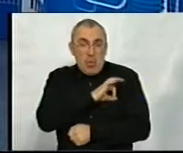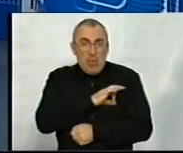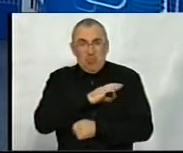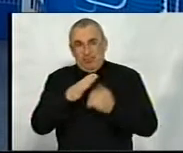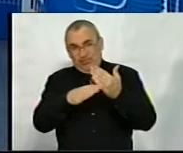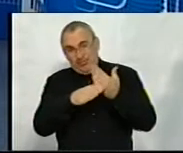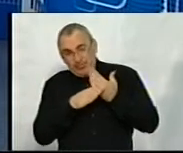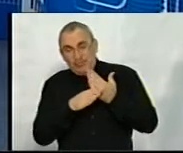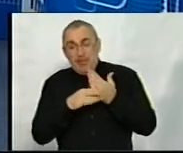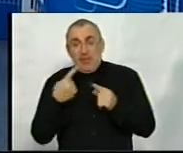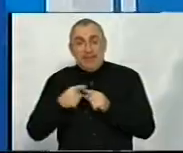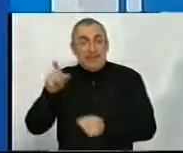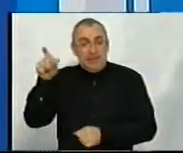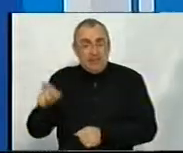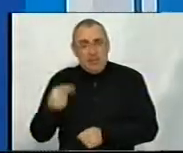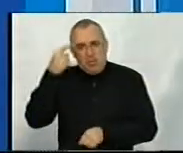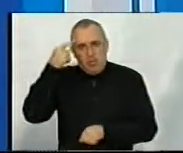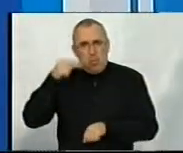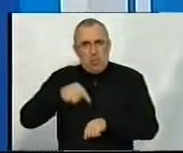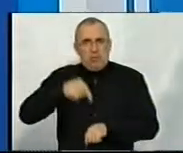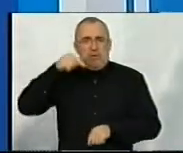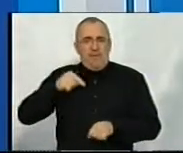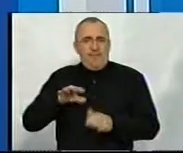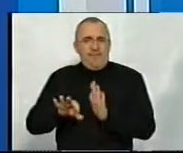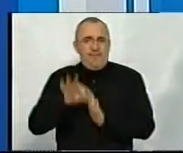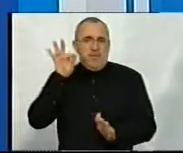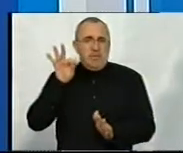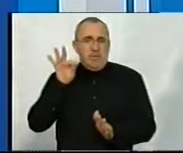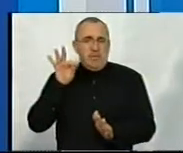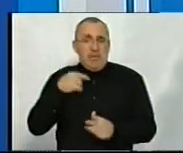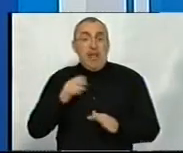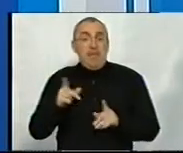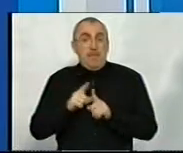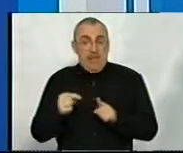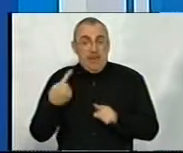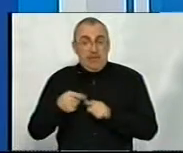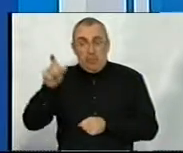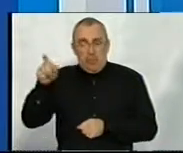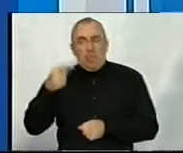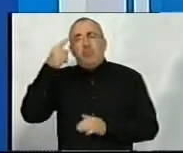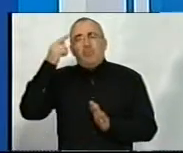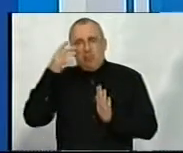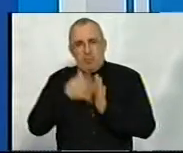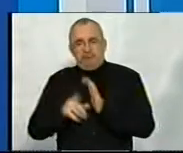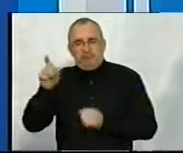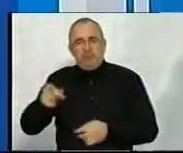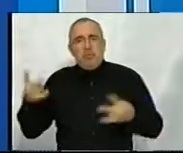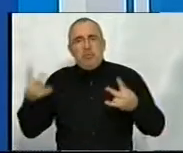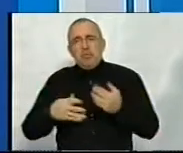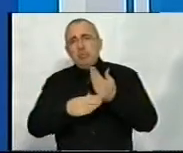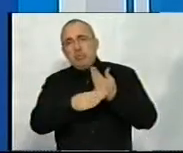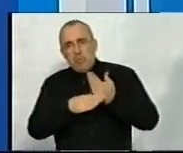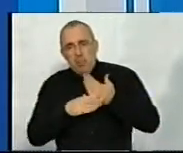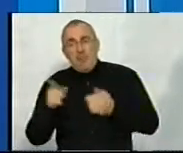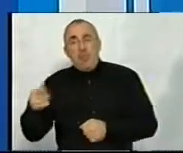допомогою, це її усвідомлений вибір. Тобто, як правило, ця особа вже розуміє, що їй потрібна допомога